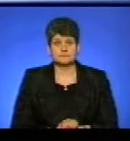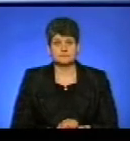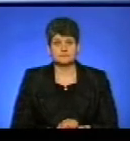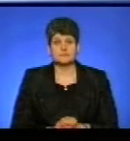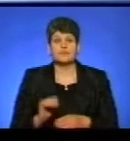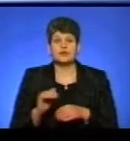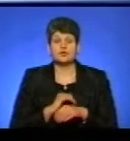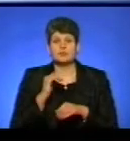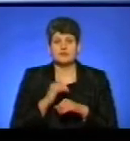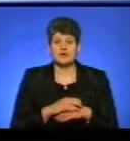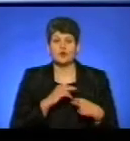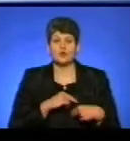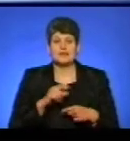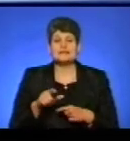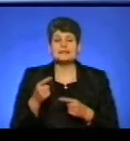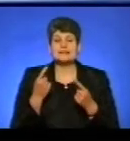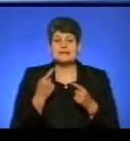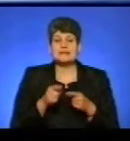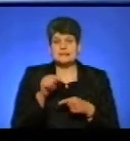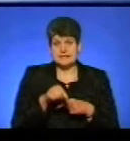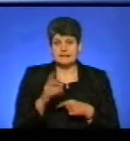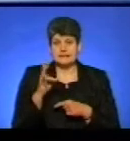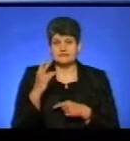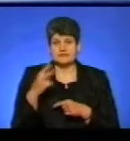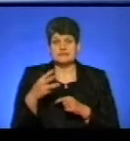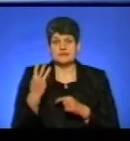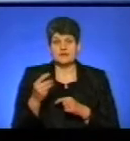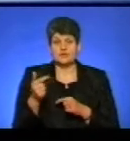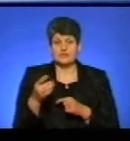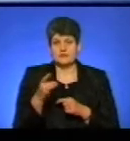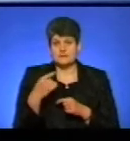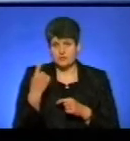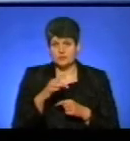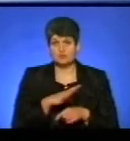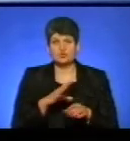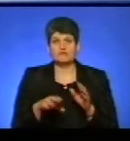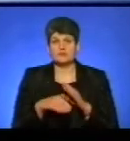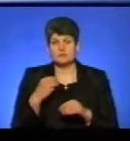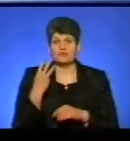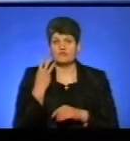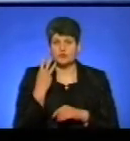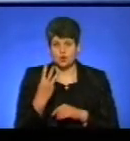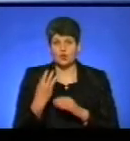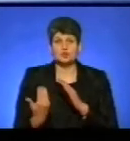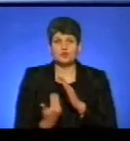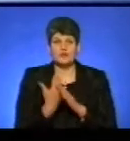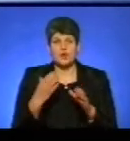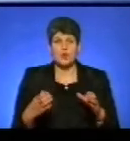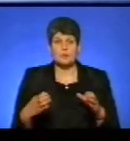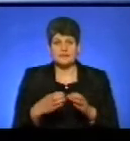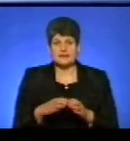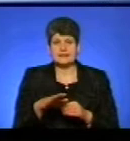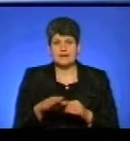Добрий вечір, колеги. Цієї неділі, 23 грудня, у Рівненській області відбулися вибори у трьох нових об'єднаних